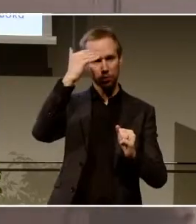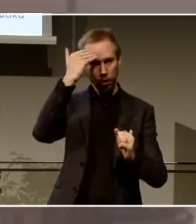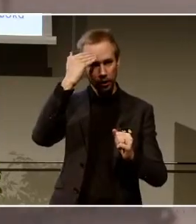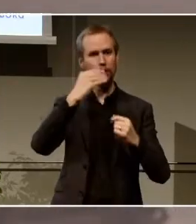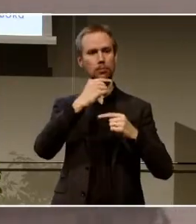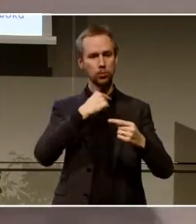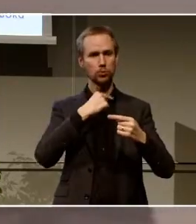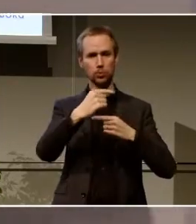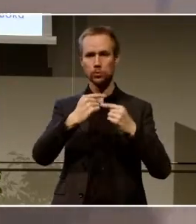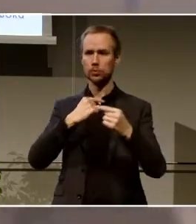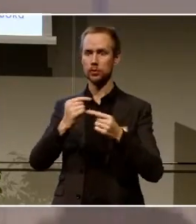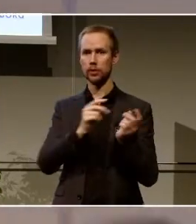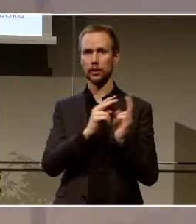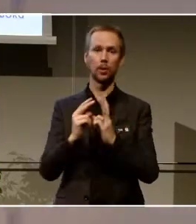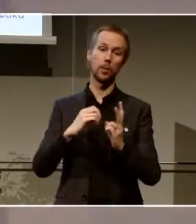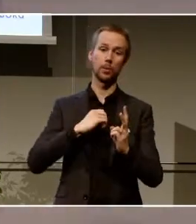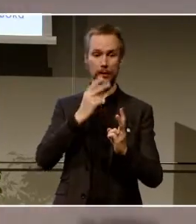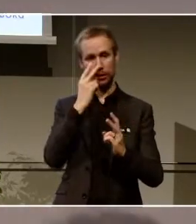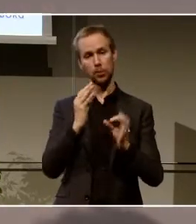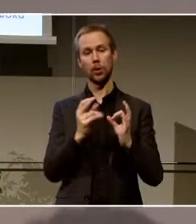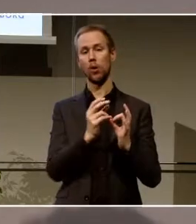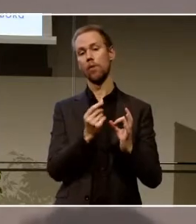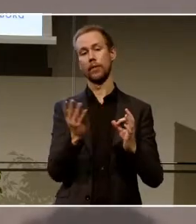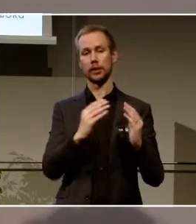städerna jobbar med de här viktiga frågorna.